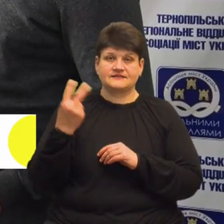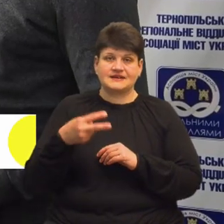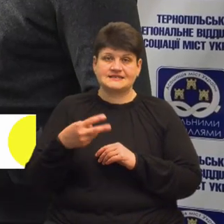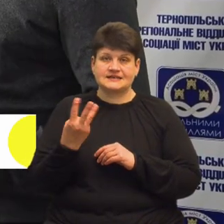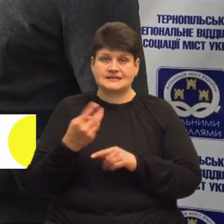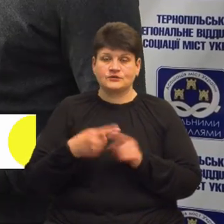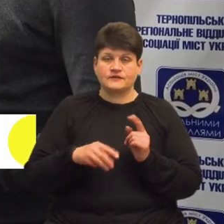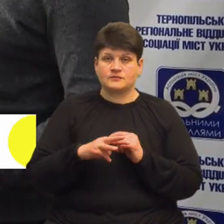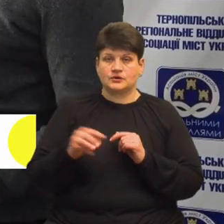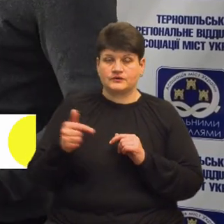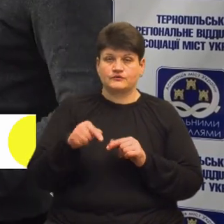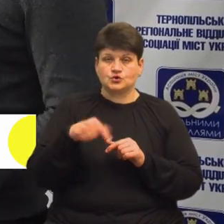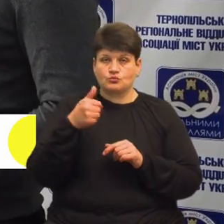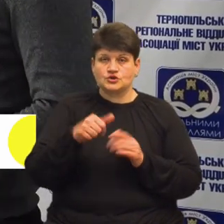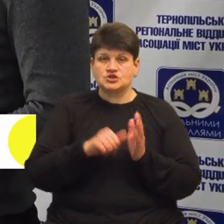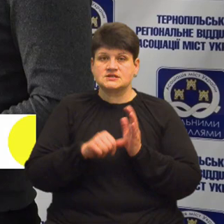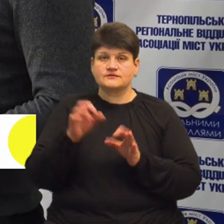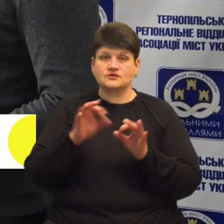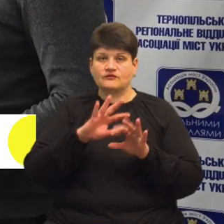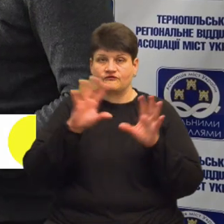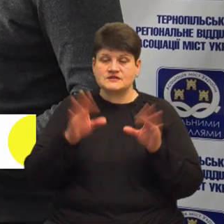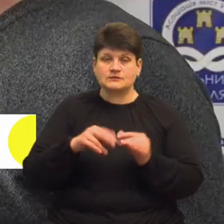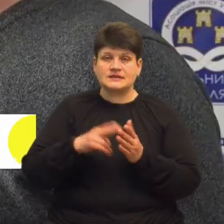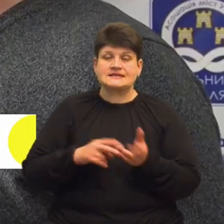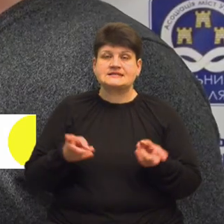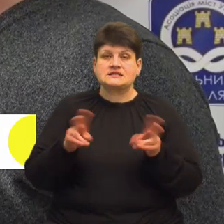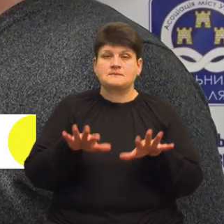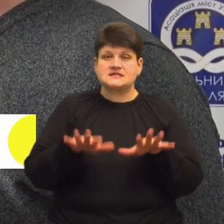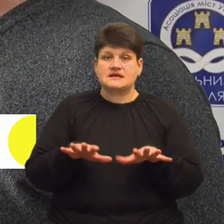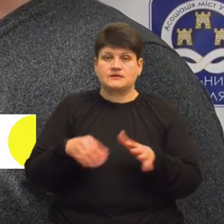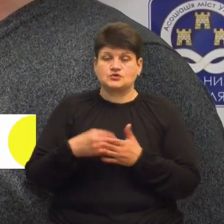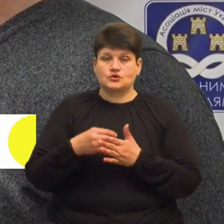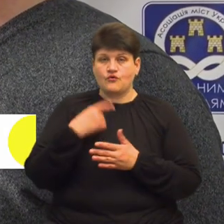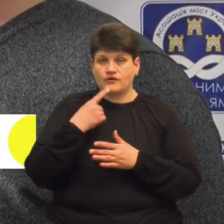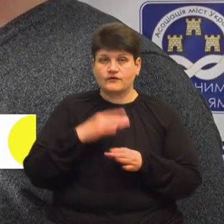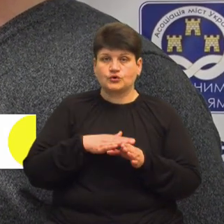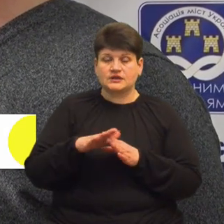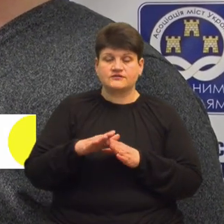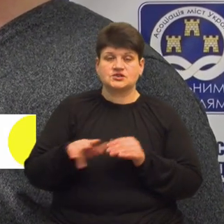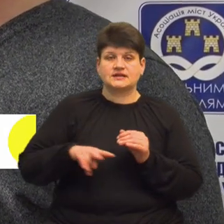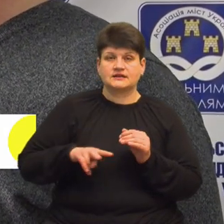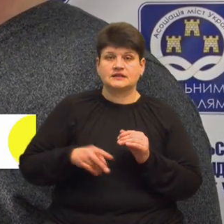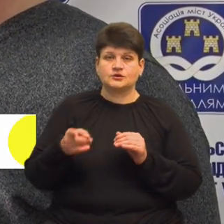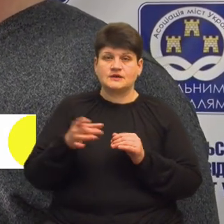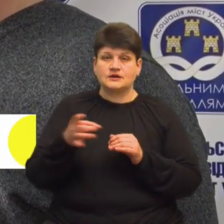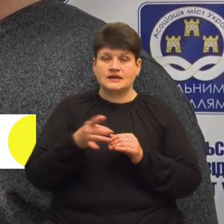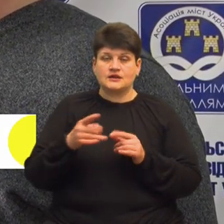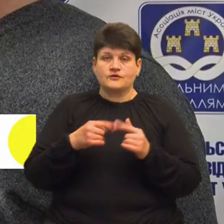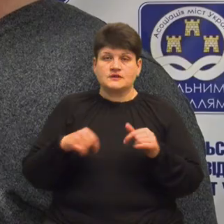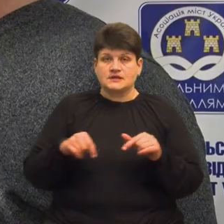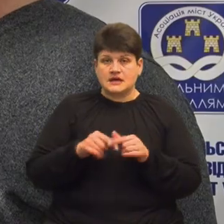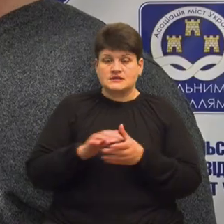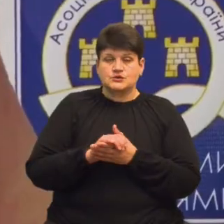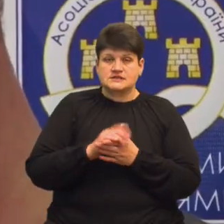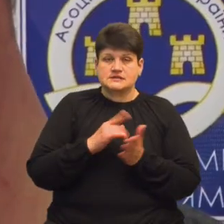Цього року понад 60% всіх податків залишаються у місцевих бюджетах, каже виконавчий директор Тернопільського регіонального відділення Асоціації міст України